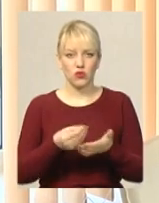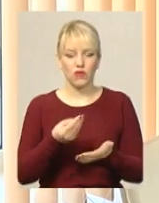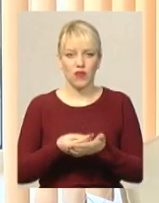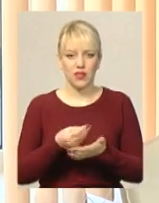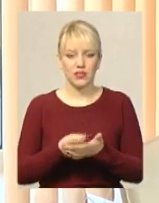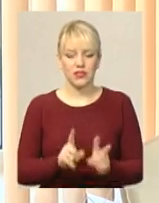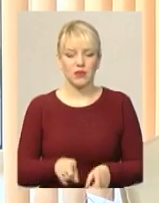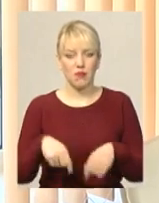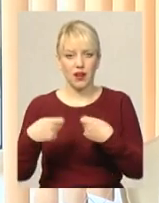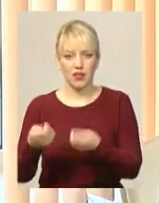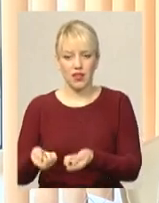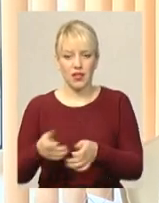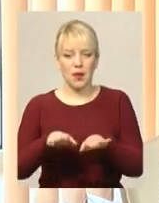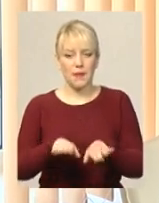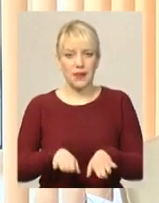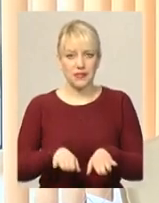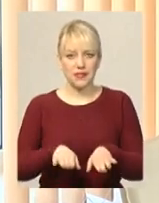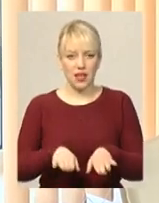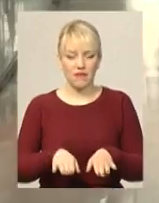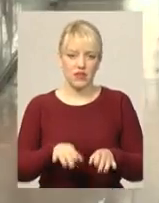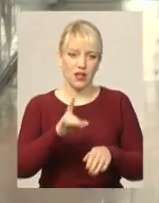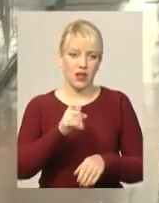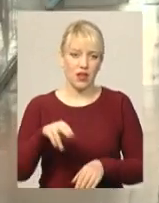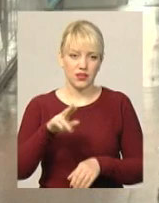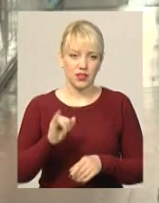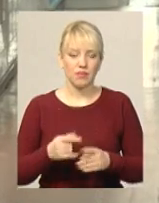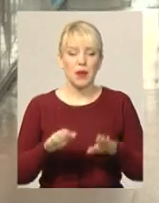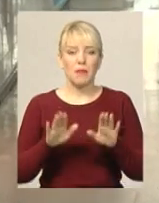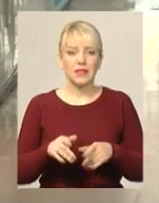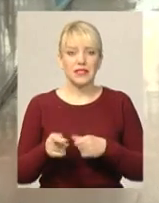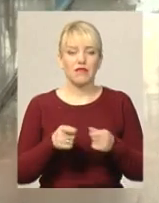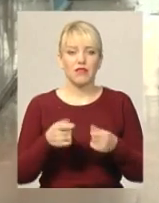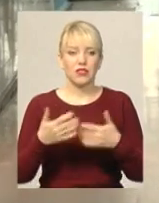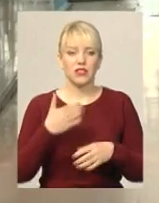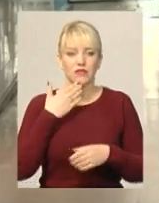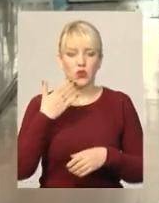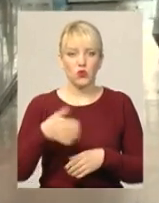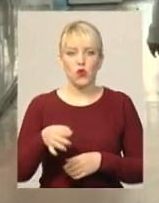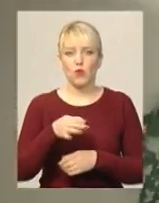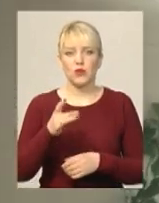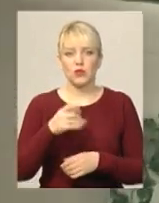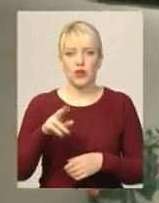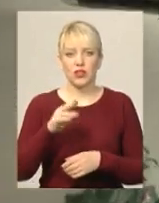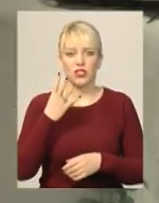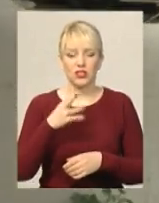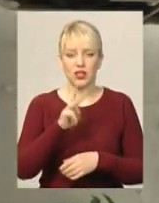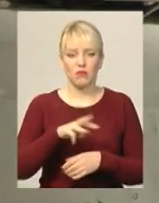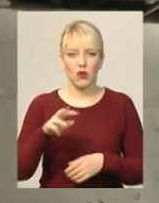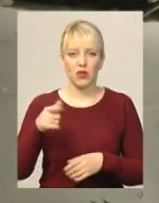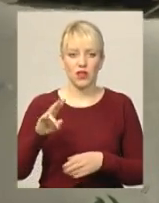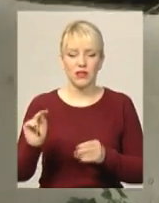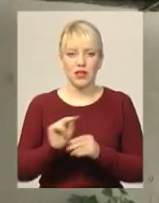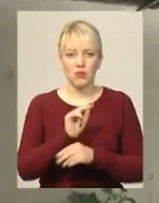передали в місцевій раді Місцева ж влада вже звернулася до обласної, бо 4 мільйони гривень на ремонт